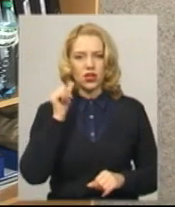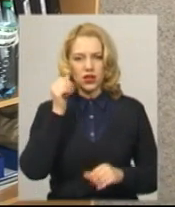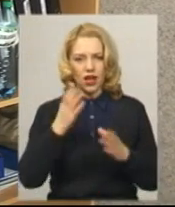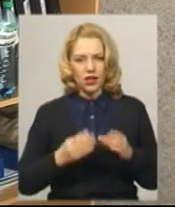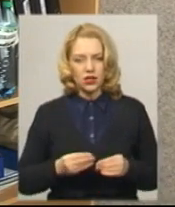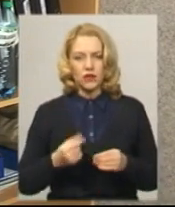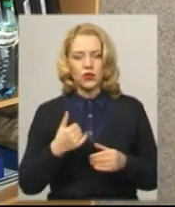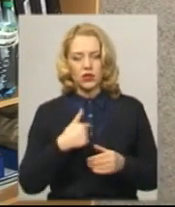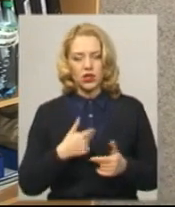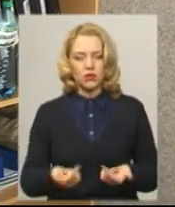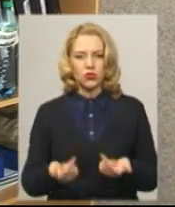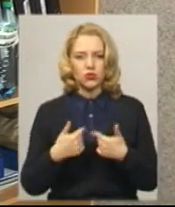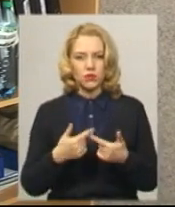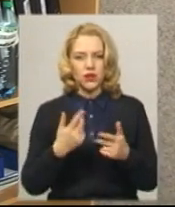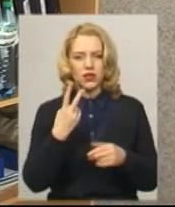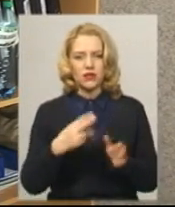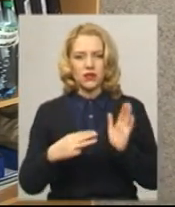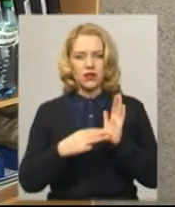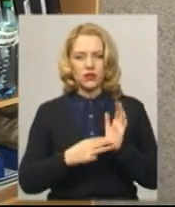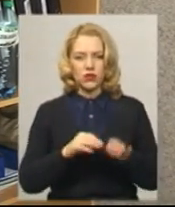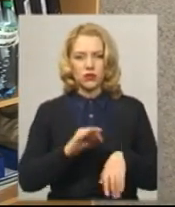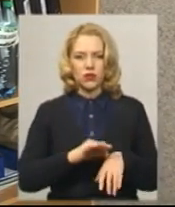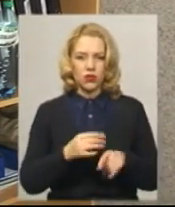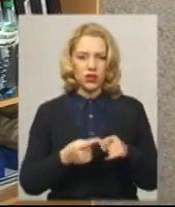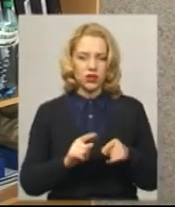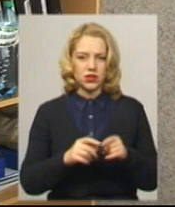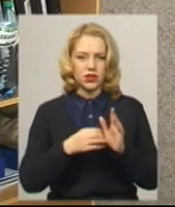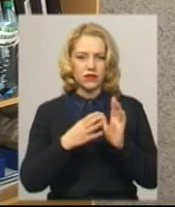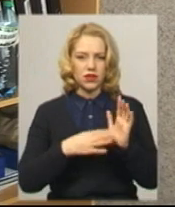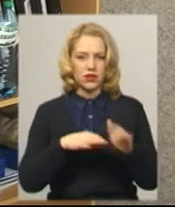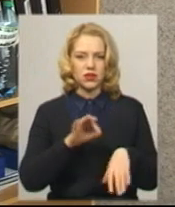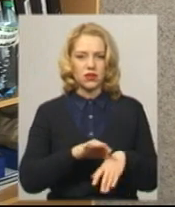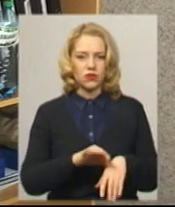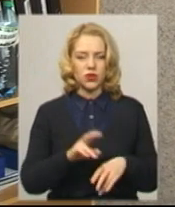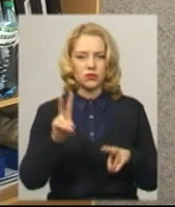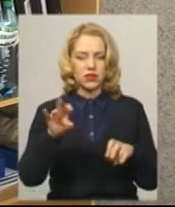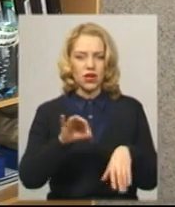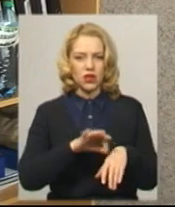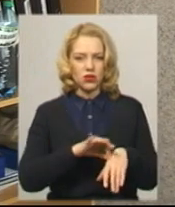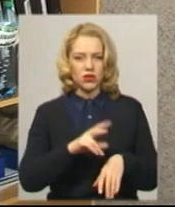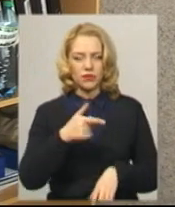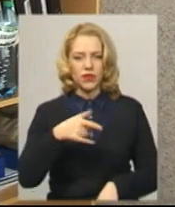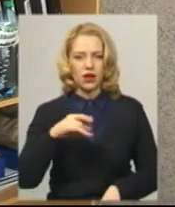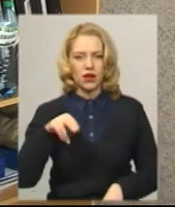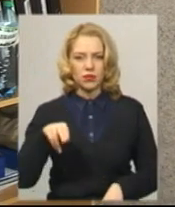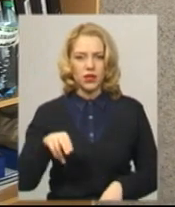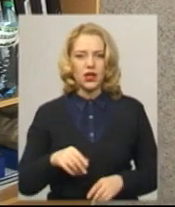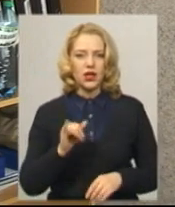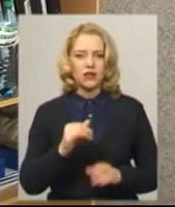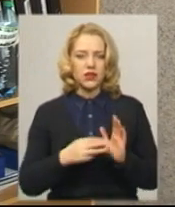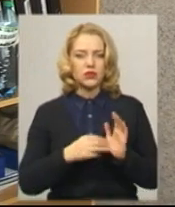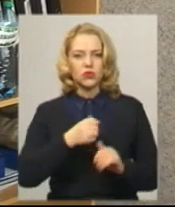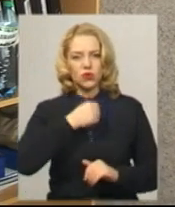поступило 28 хворих. З них 19 хворих з діагнозом грип, 8